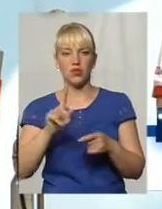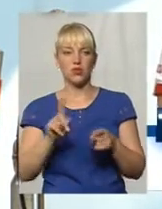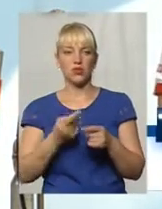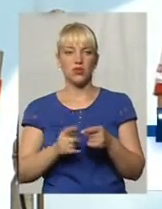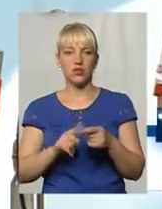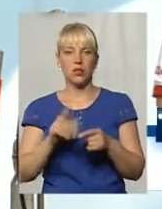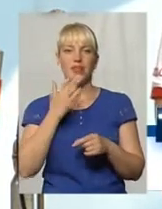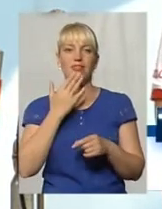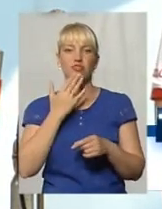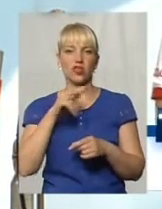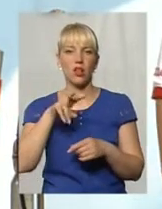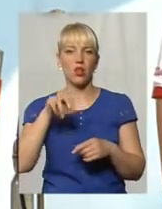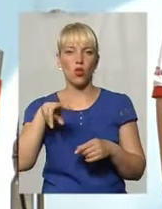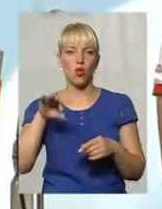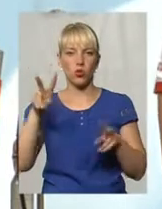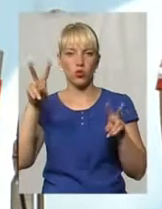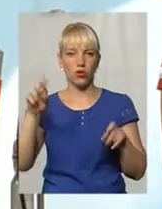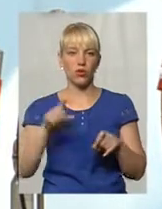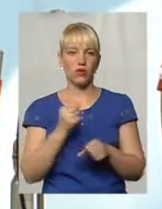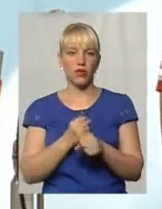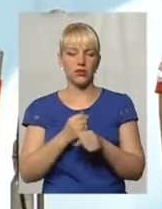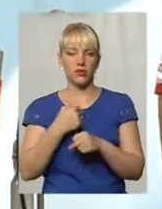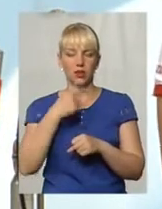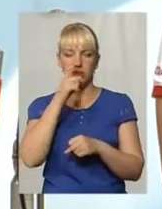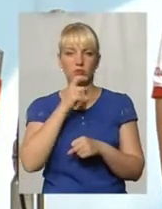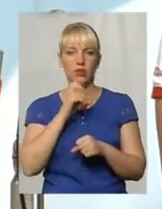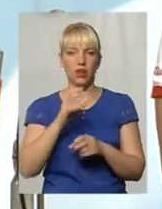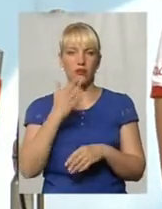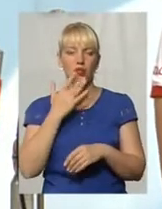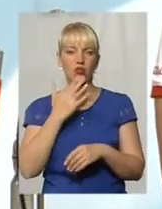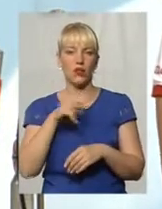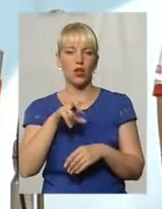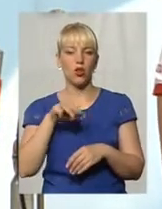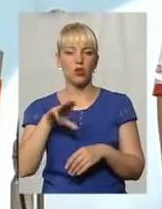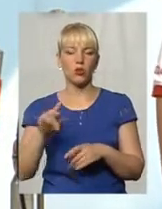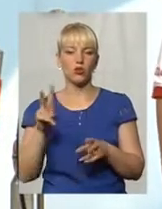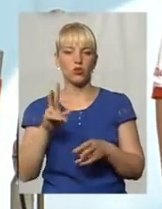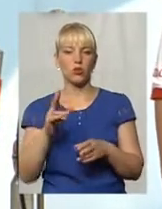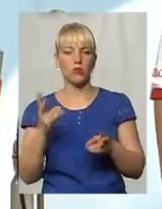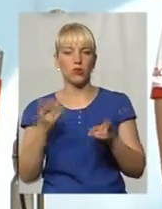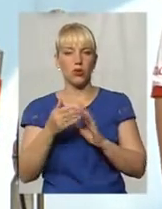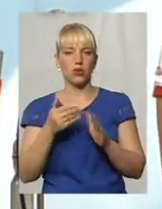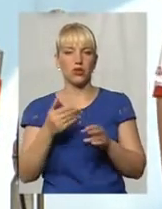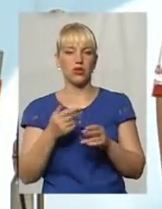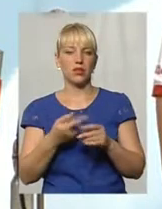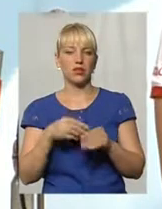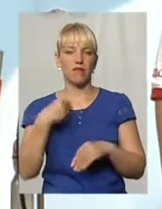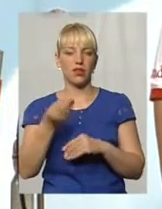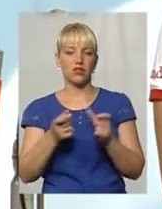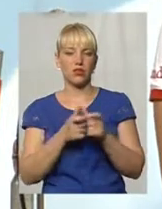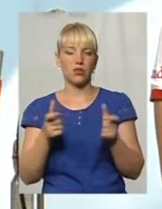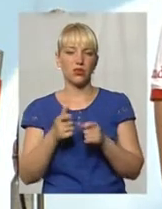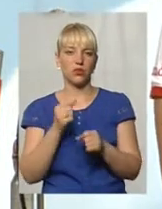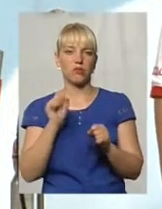національні лотереї працюють. Я просто не розумію, як національна лотерея, яка покликана продавати квиточки, може